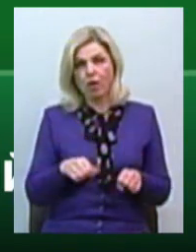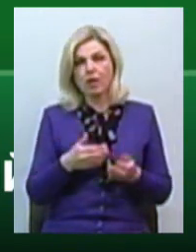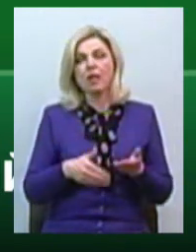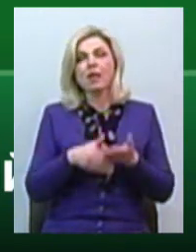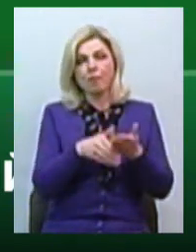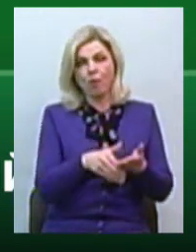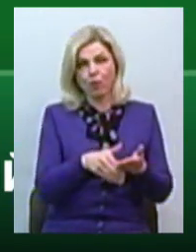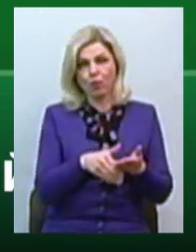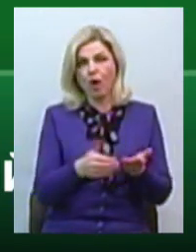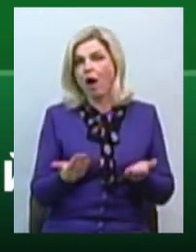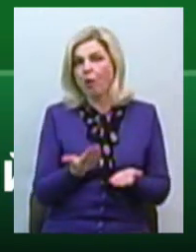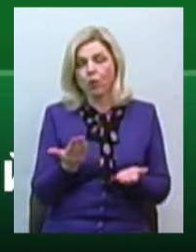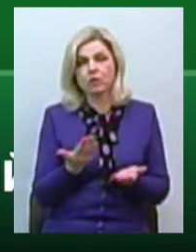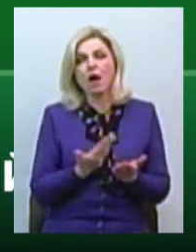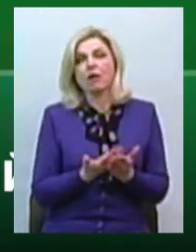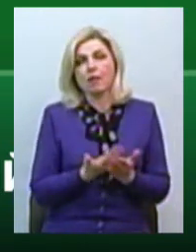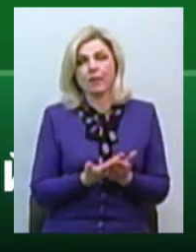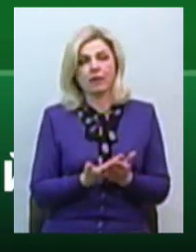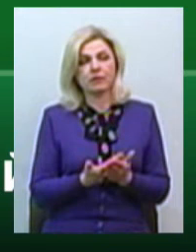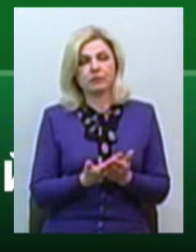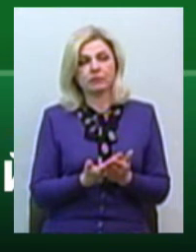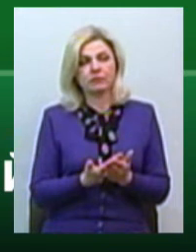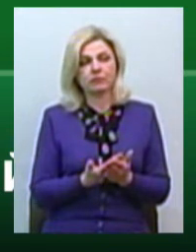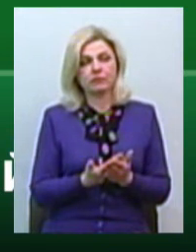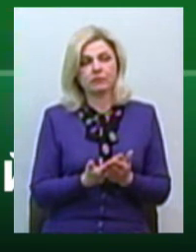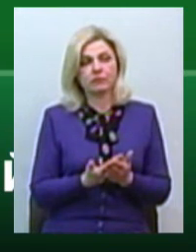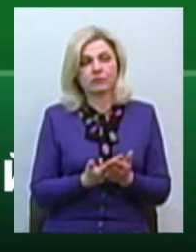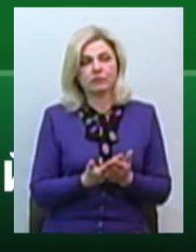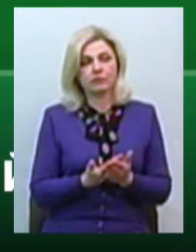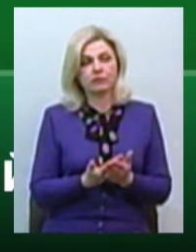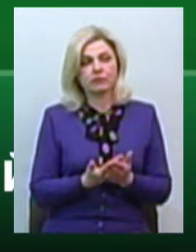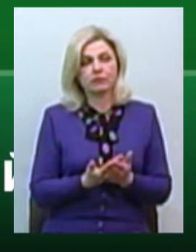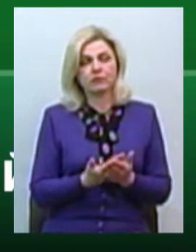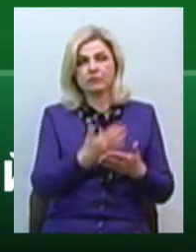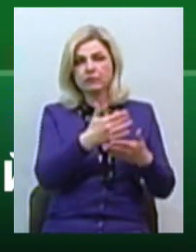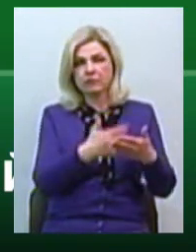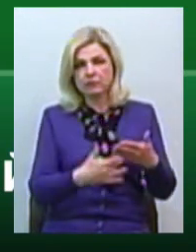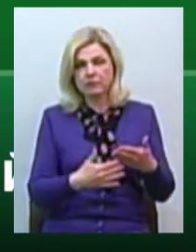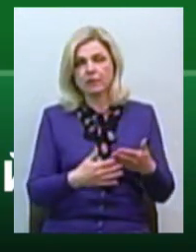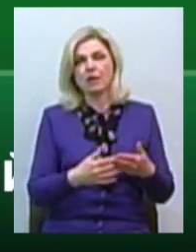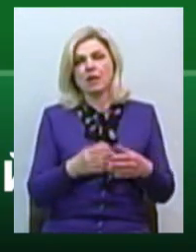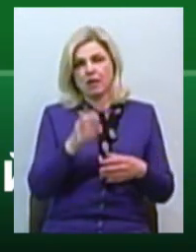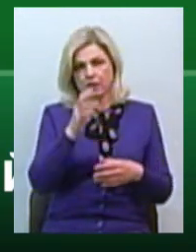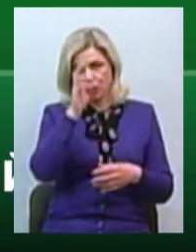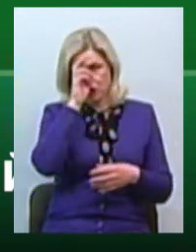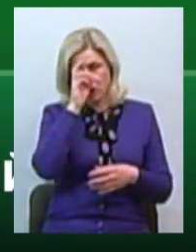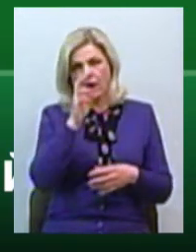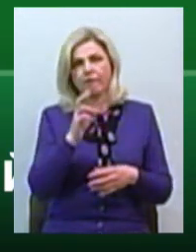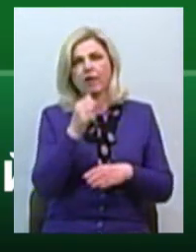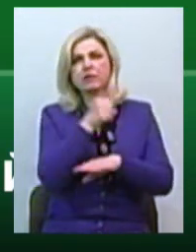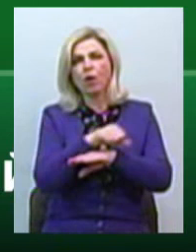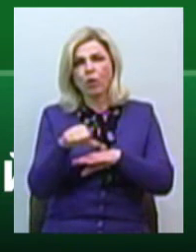якусь допомогу, як, наприклад, в цій низці закордонних держав, там вже